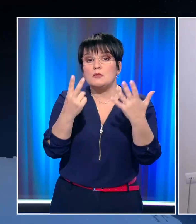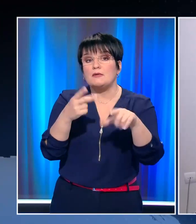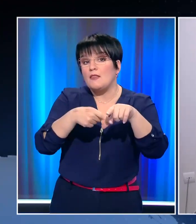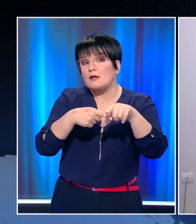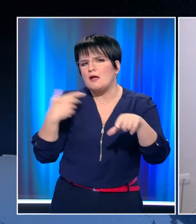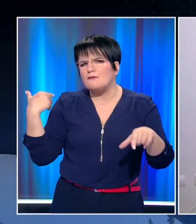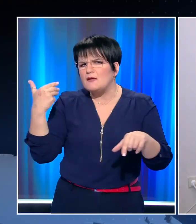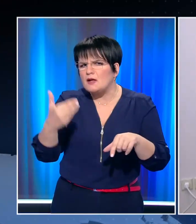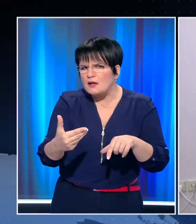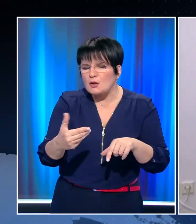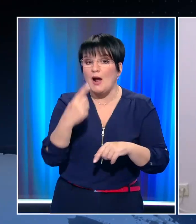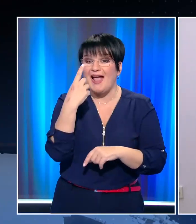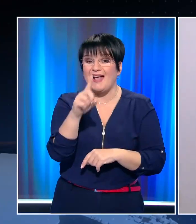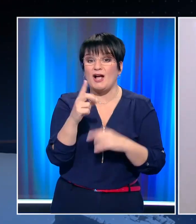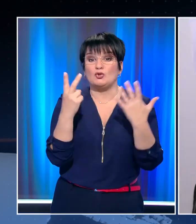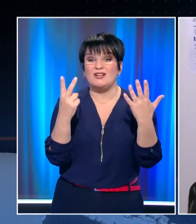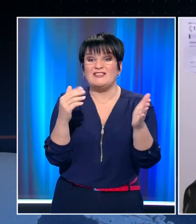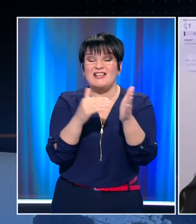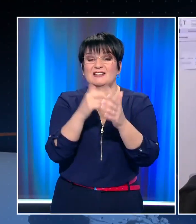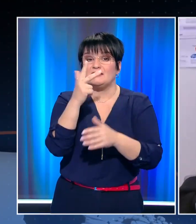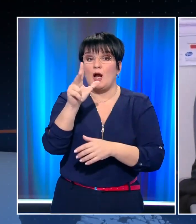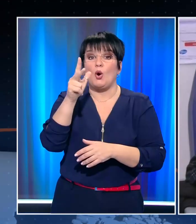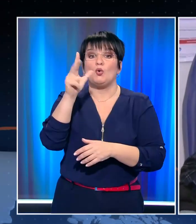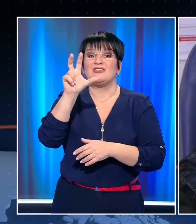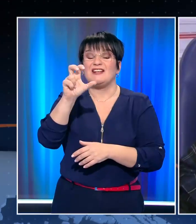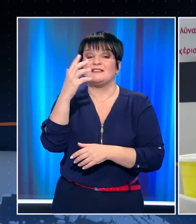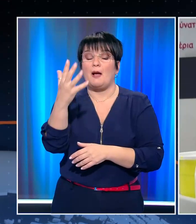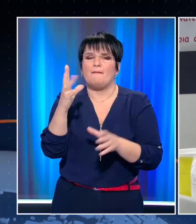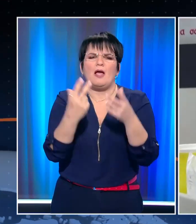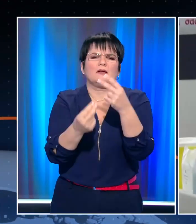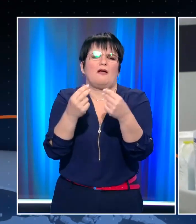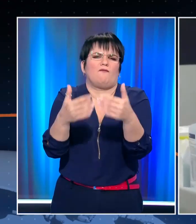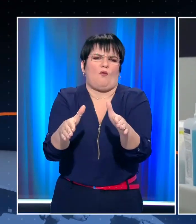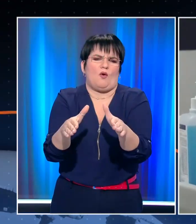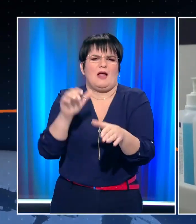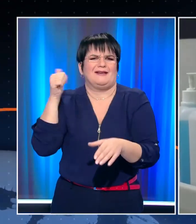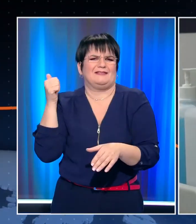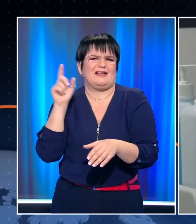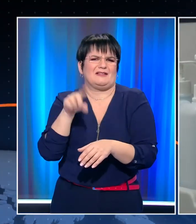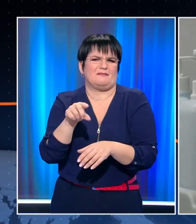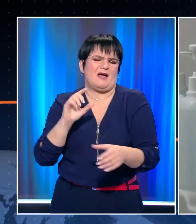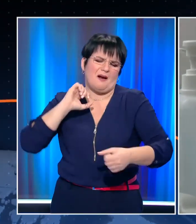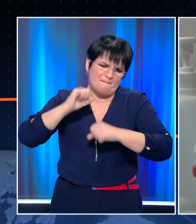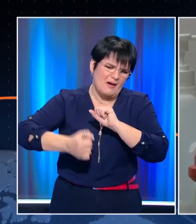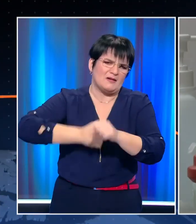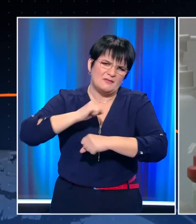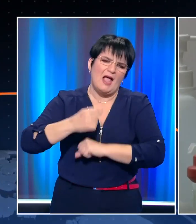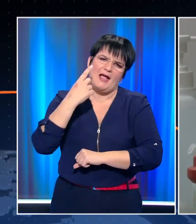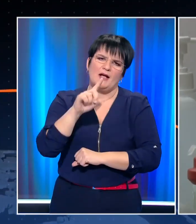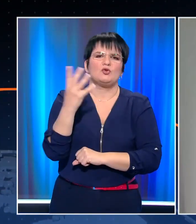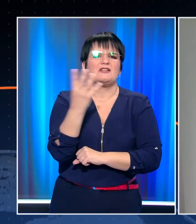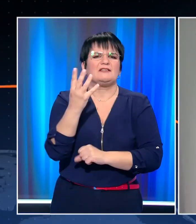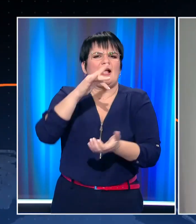έχουν πραγματοποιηθεί 107.335 εμβολιασμοί με τη χθεσινή ημέρα που μπήκαν στη μάχη και τα 144